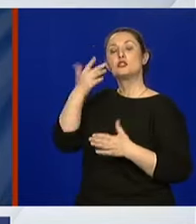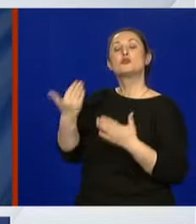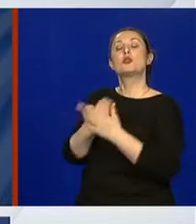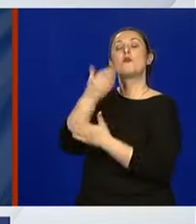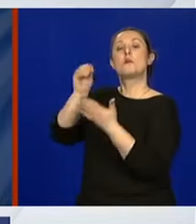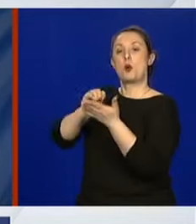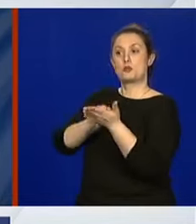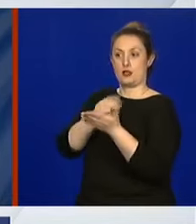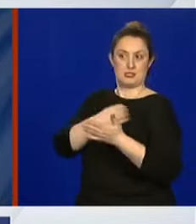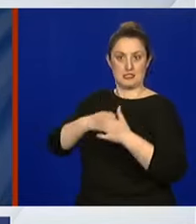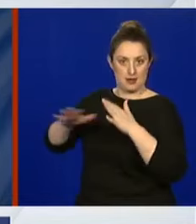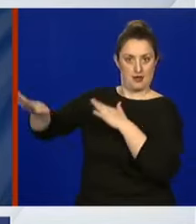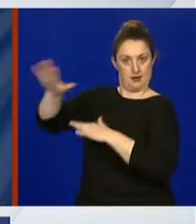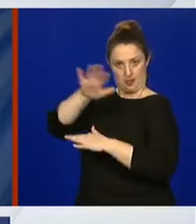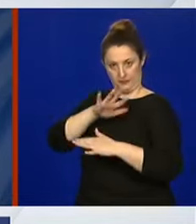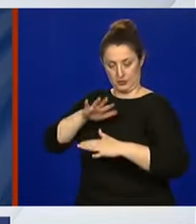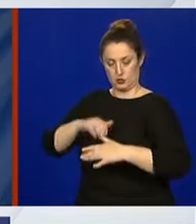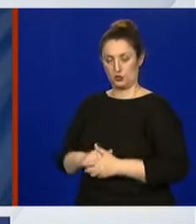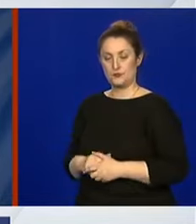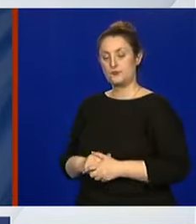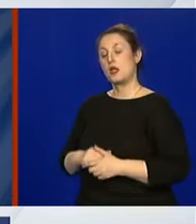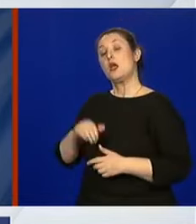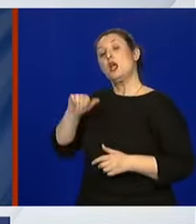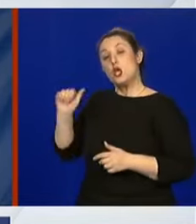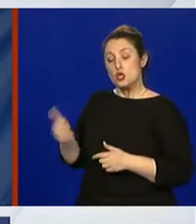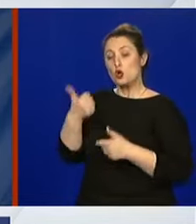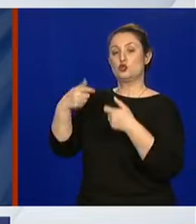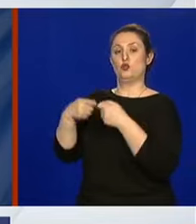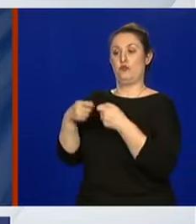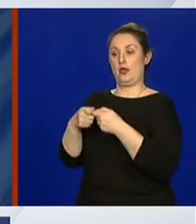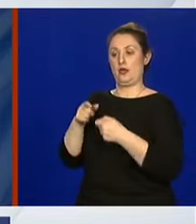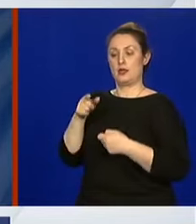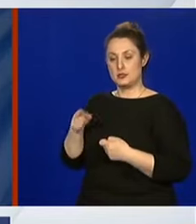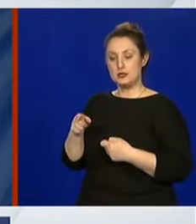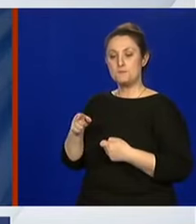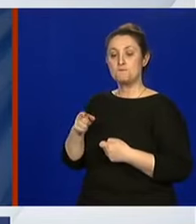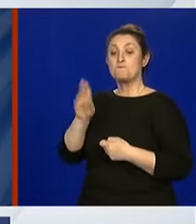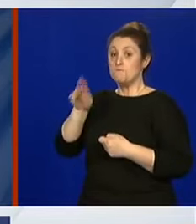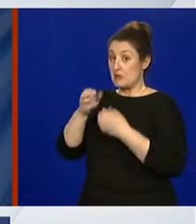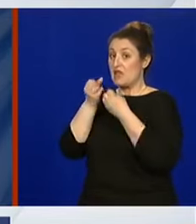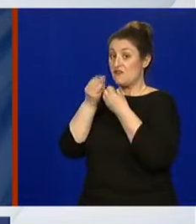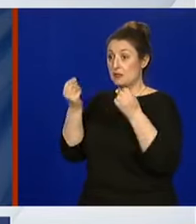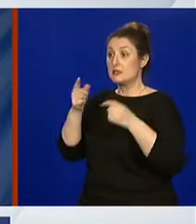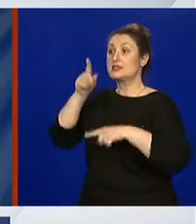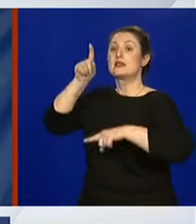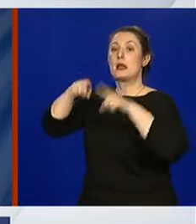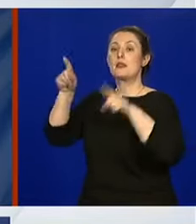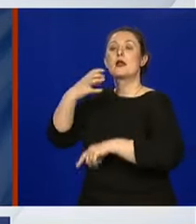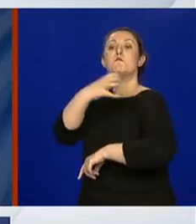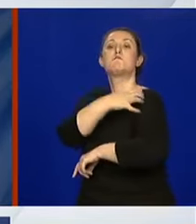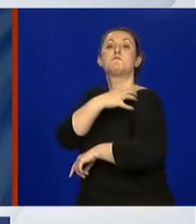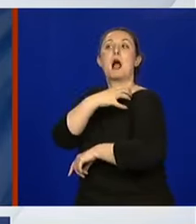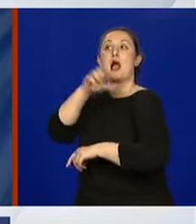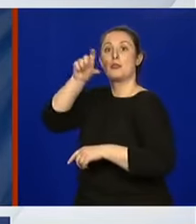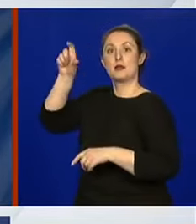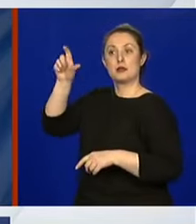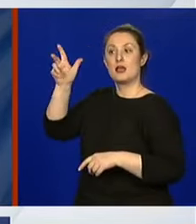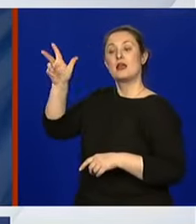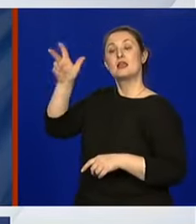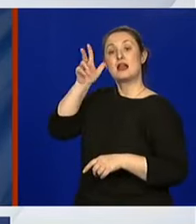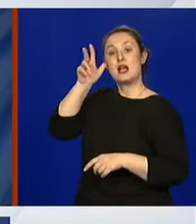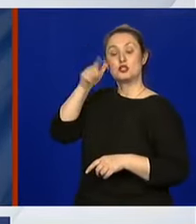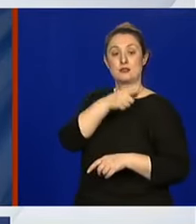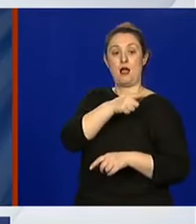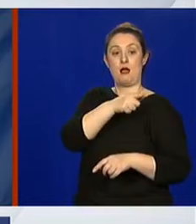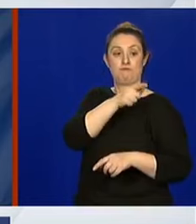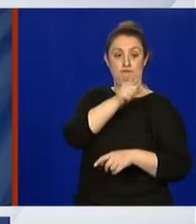imate, i samo vezano još u sto, postoji informacija da neke poslovnice banaka traže od ljudi kada uđu